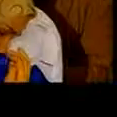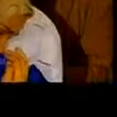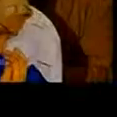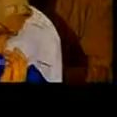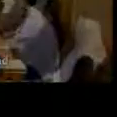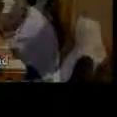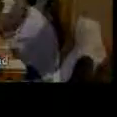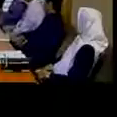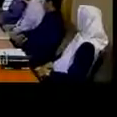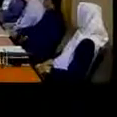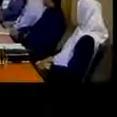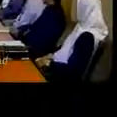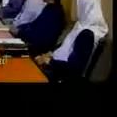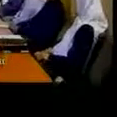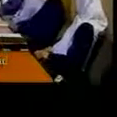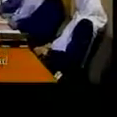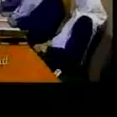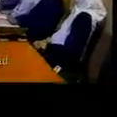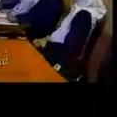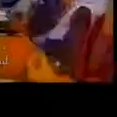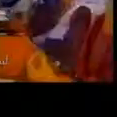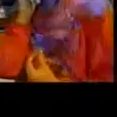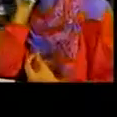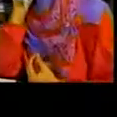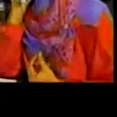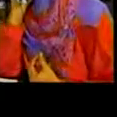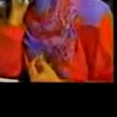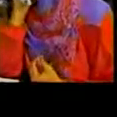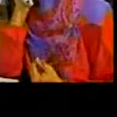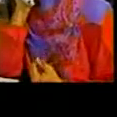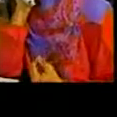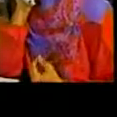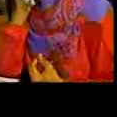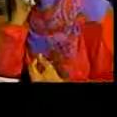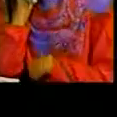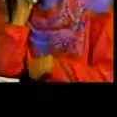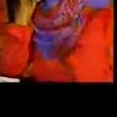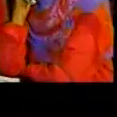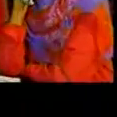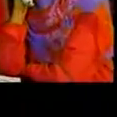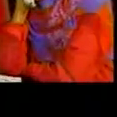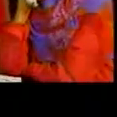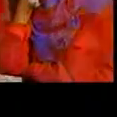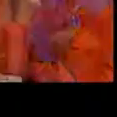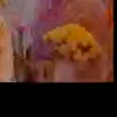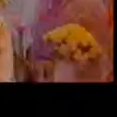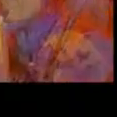Apa yang tersirah di hati bersama